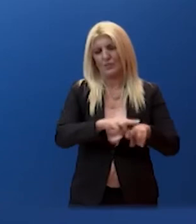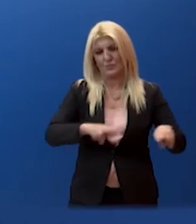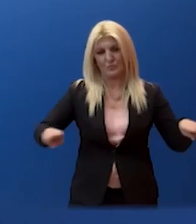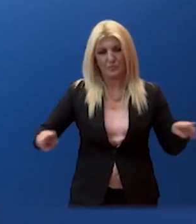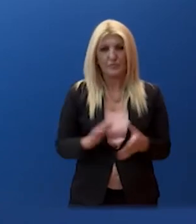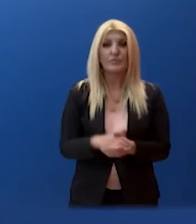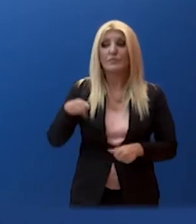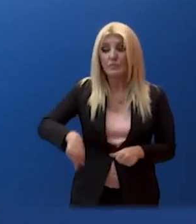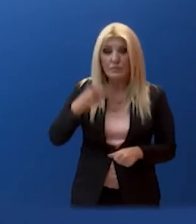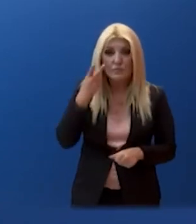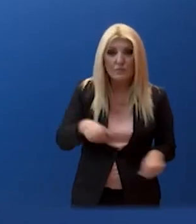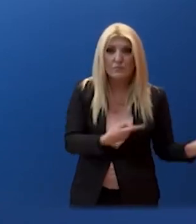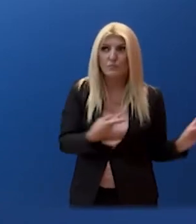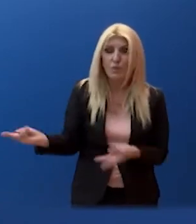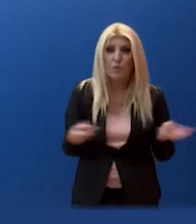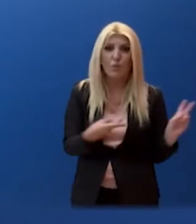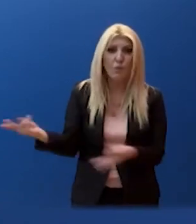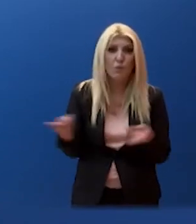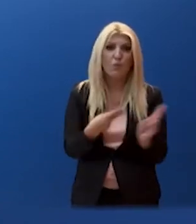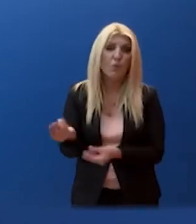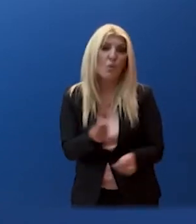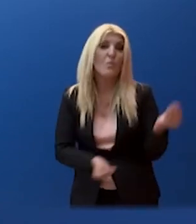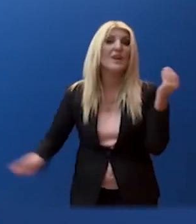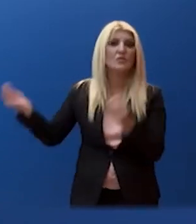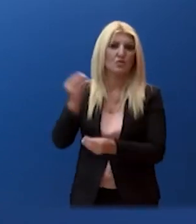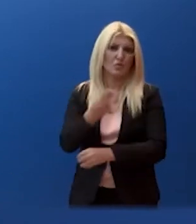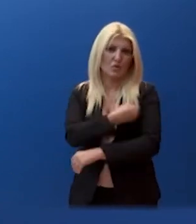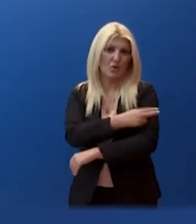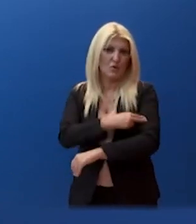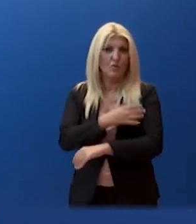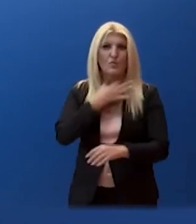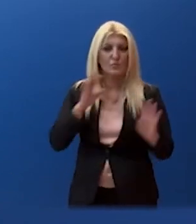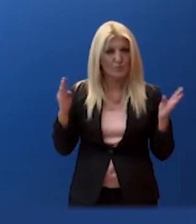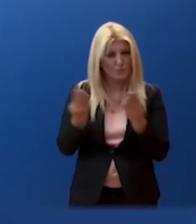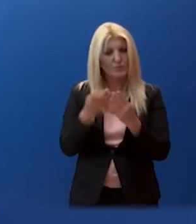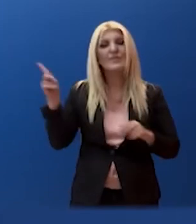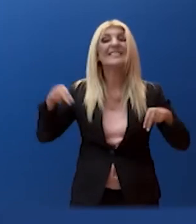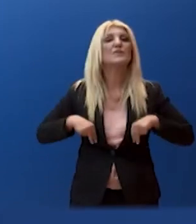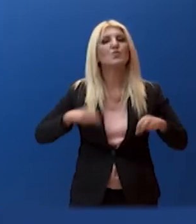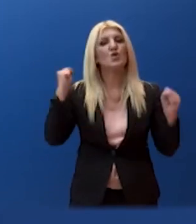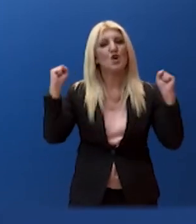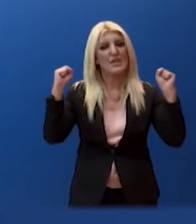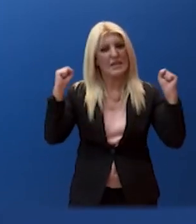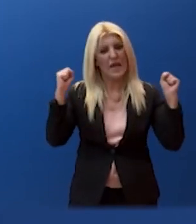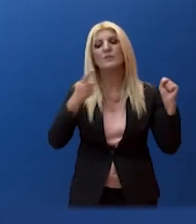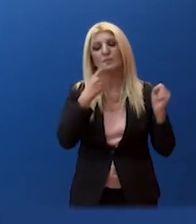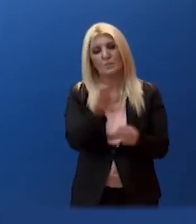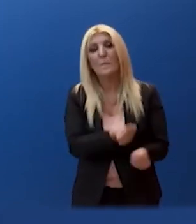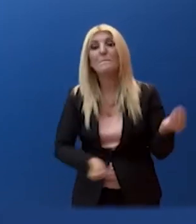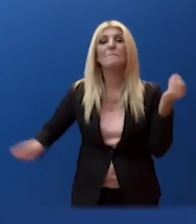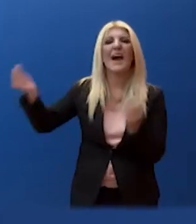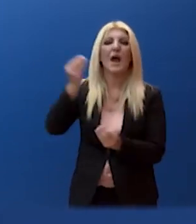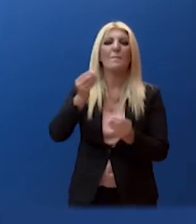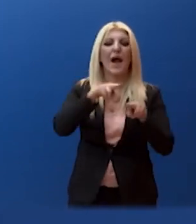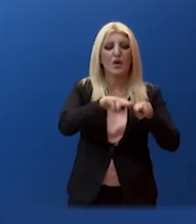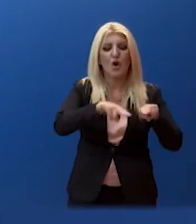στα νοσοκομεία της Αττικής, το Υπουργείο Υγείας εφαρμόζει τον σχεδιασμό για αύξηση των κλεινών μεθ-COVID, όπως έκανε και στην πρώτη